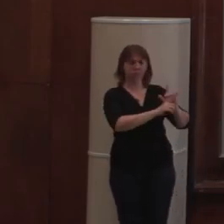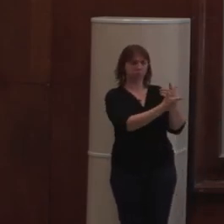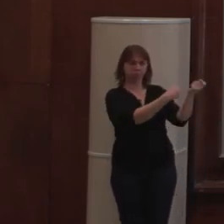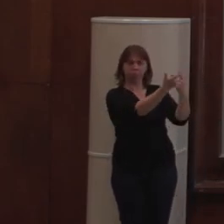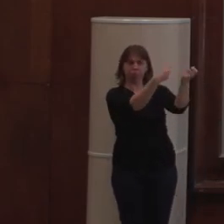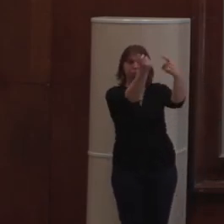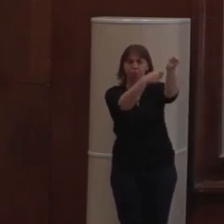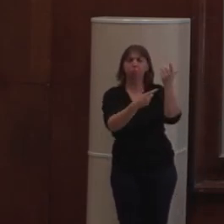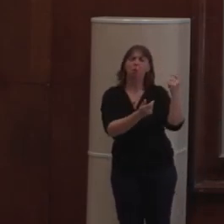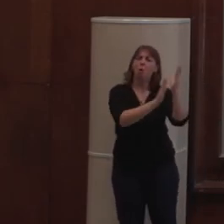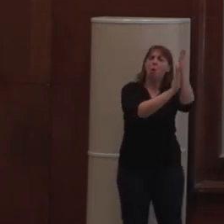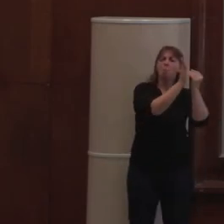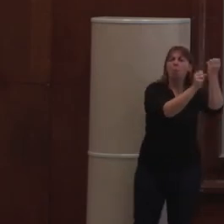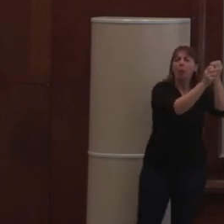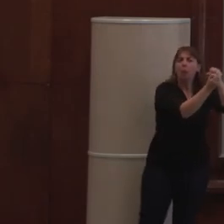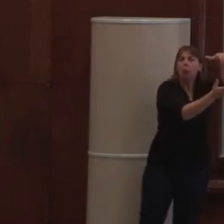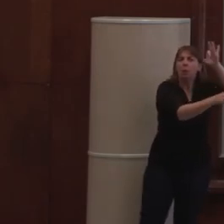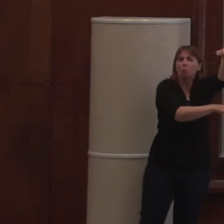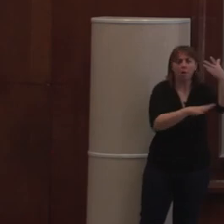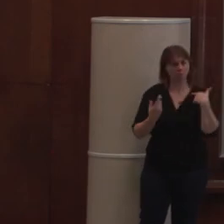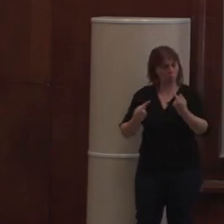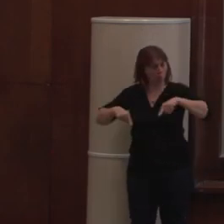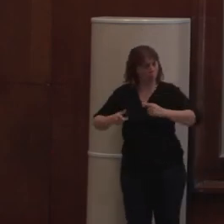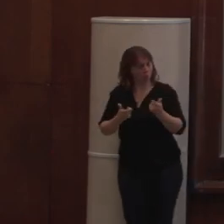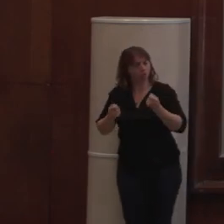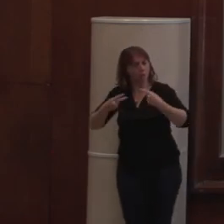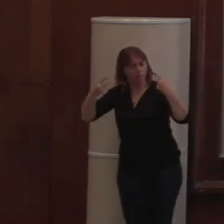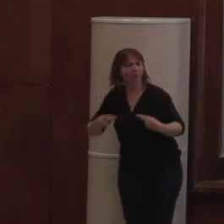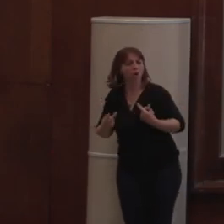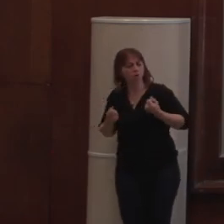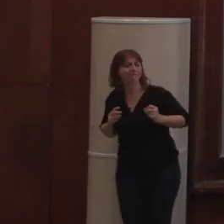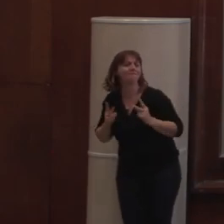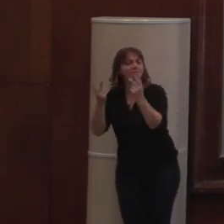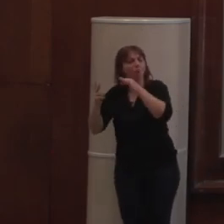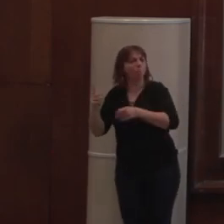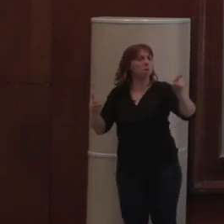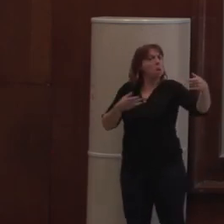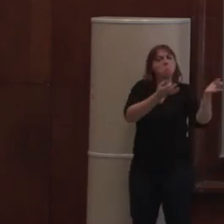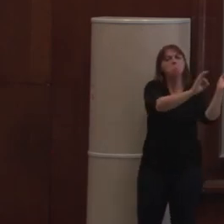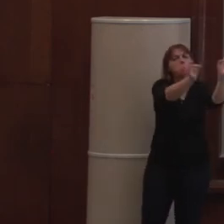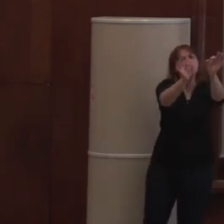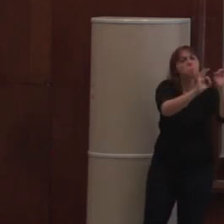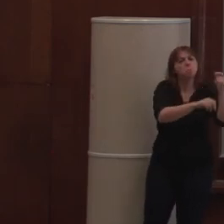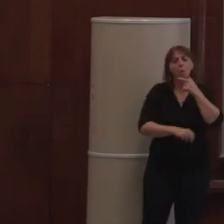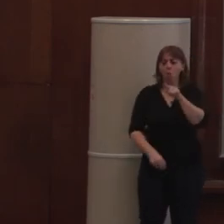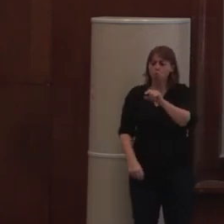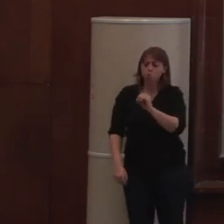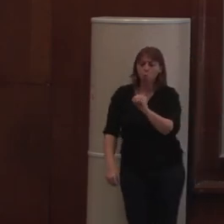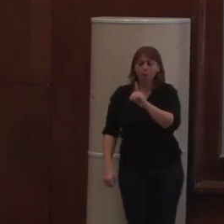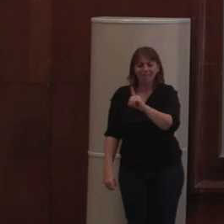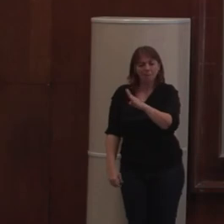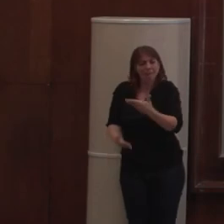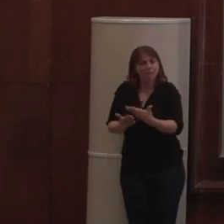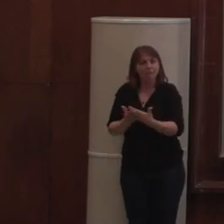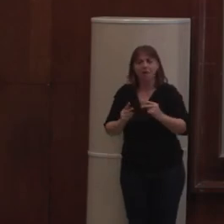On gère des données, des modèles de données. Ce n pas des pages. Ce n pas aussi vivant que je vous ai expliqué tout à l'heure avec ces objets vivants qui dans la ZODB.'est vraiment cette idée-là.'est quelque chose